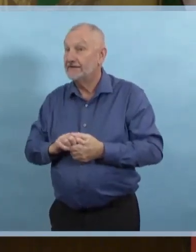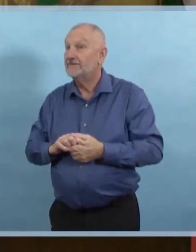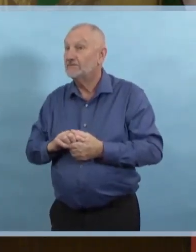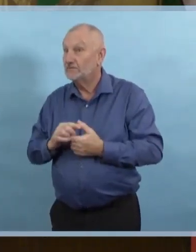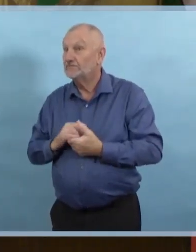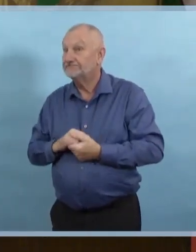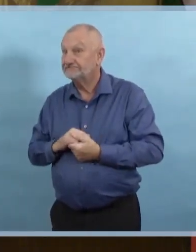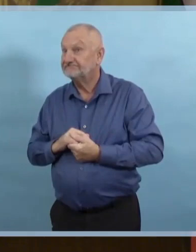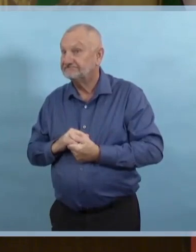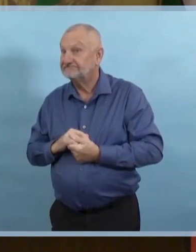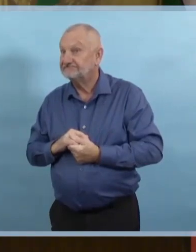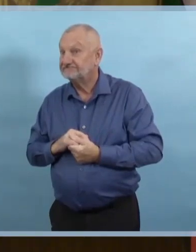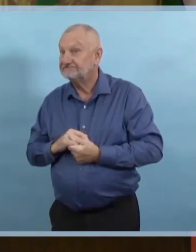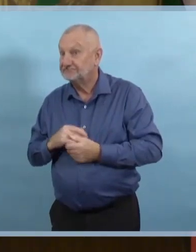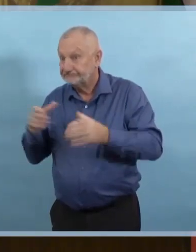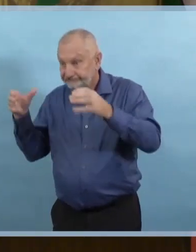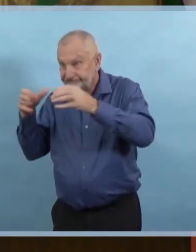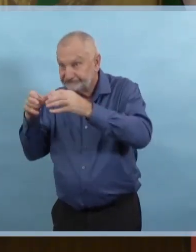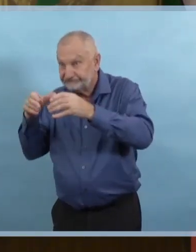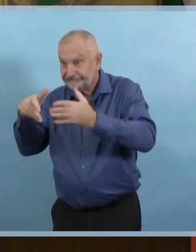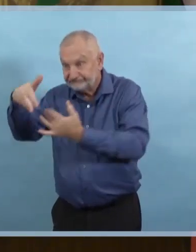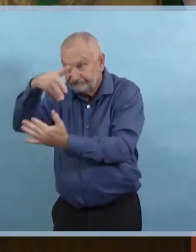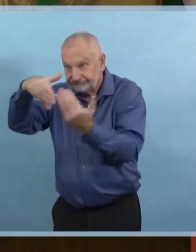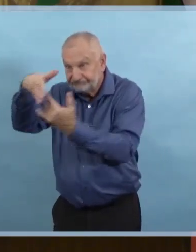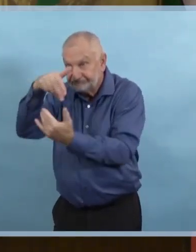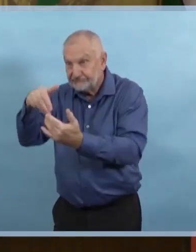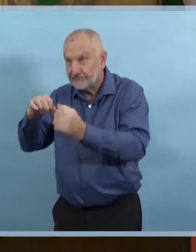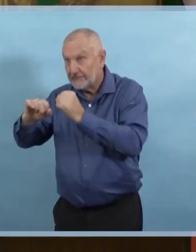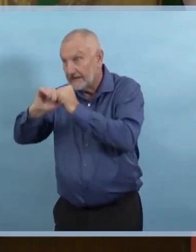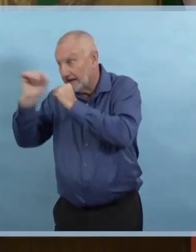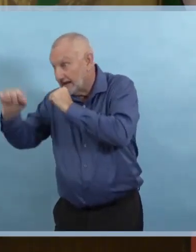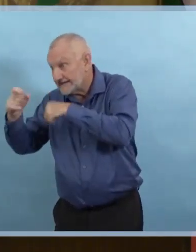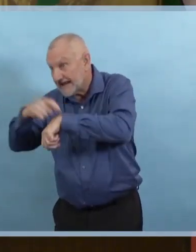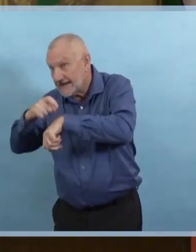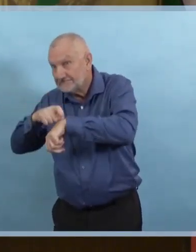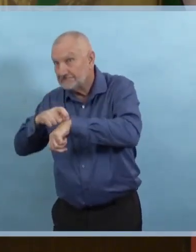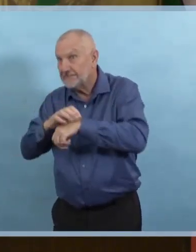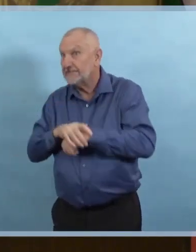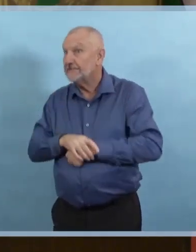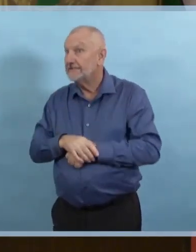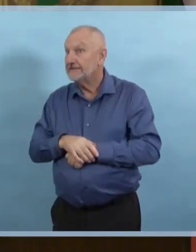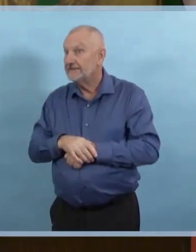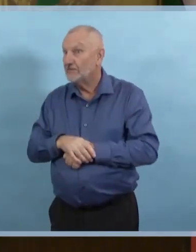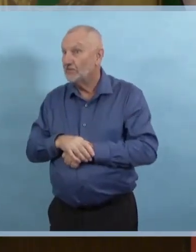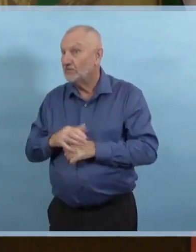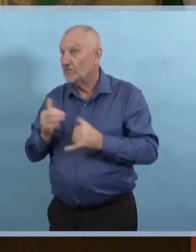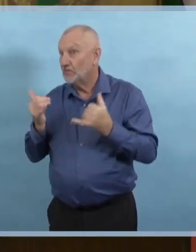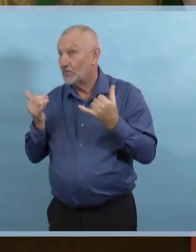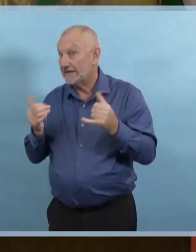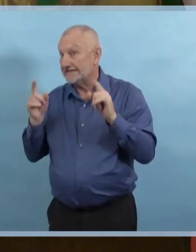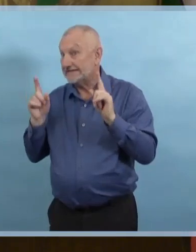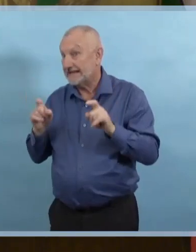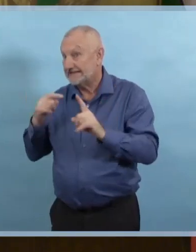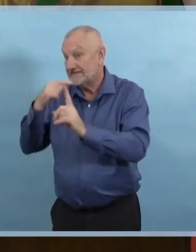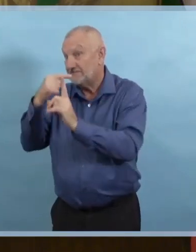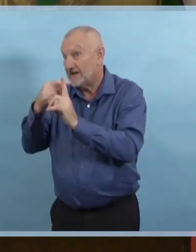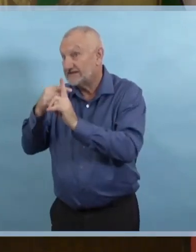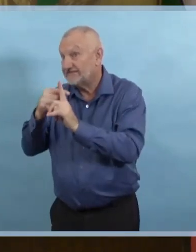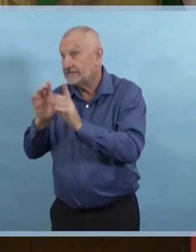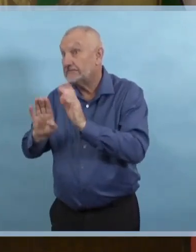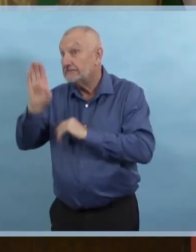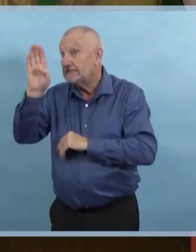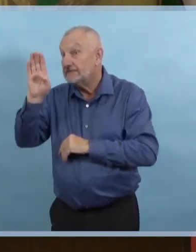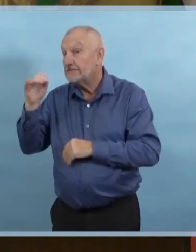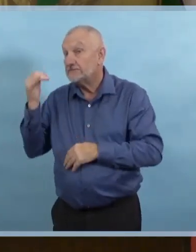a maintenant. Et vous êtes dans un groupe comprenant des centaines de personnes, y a de très bonnes chances que quelqu'un dans le groupe est contagieux.